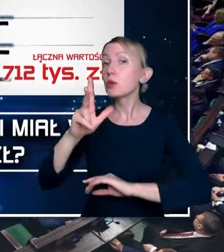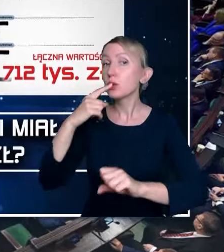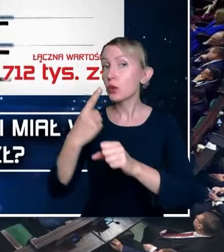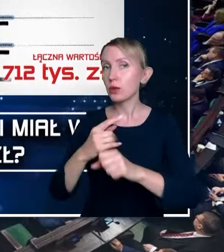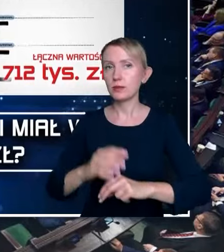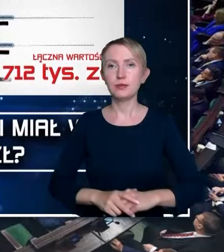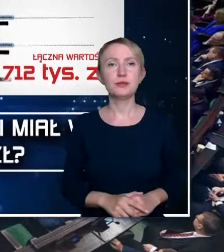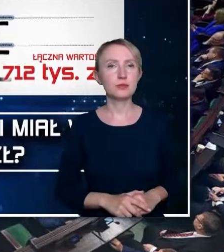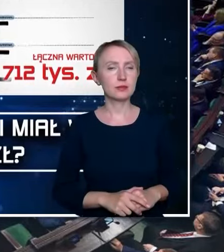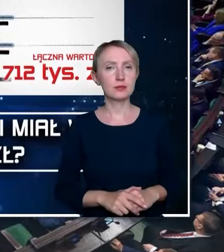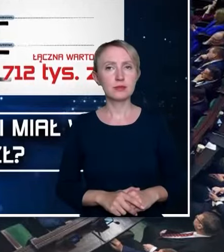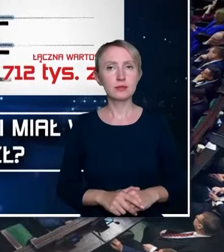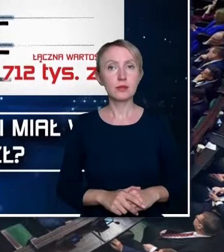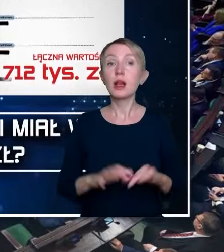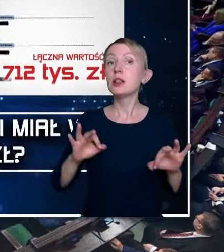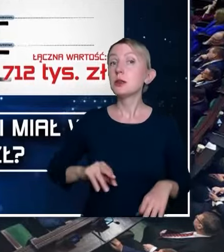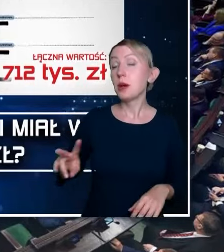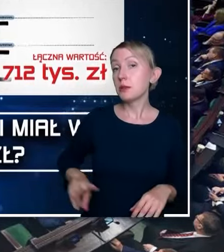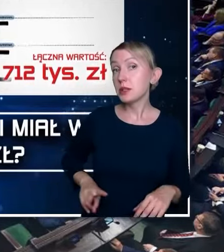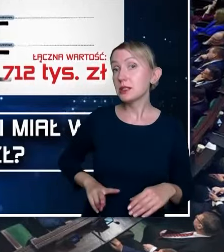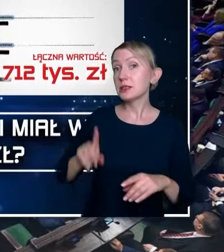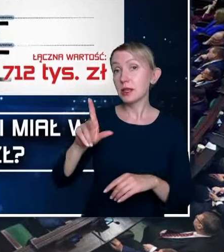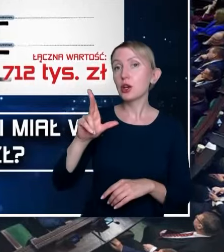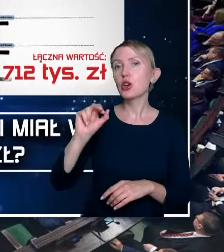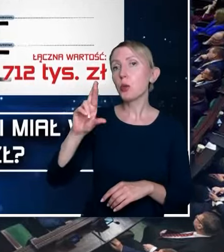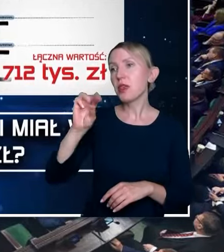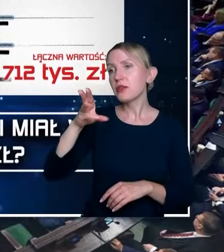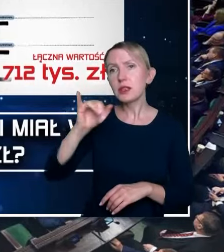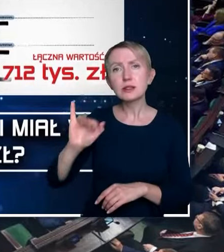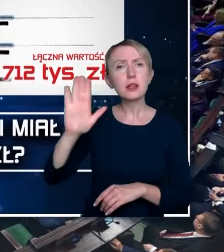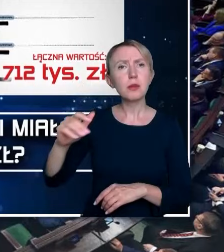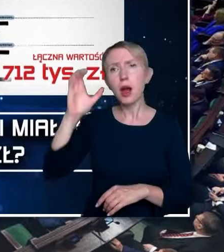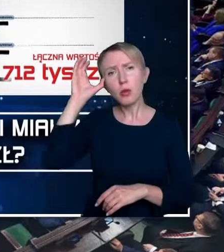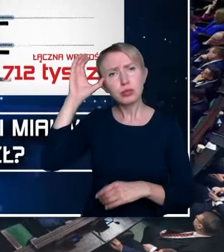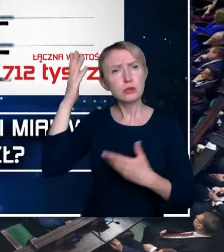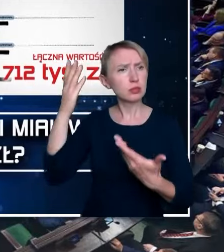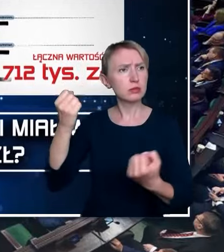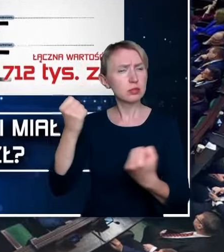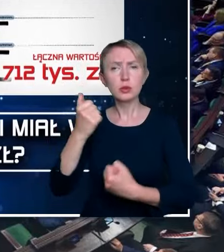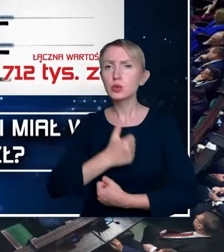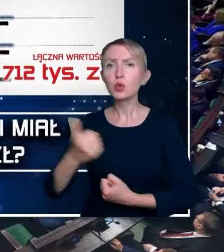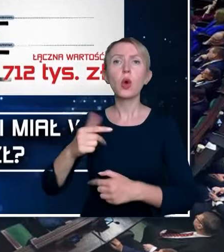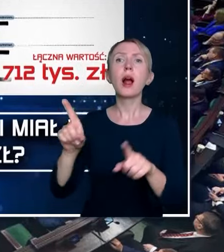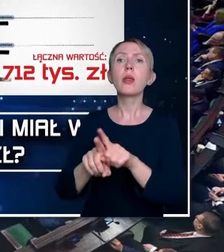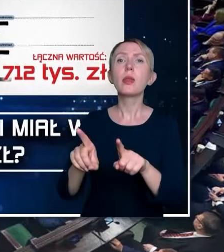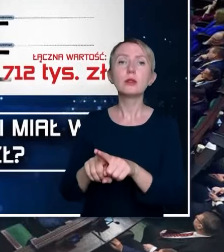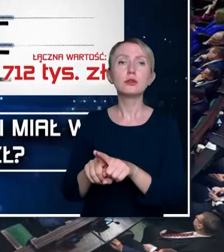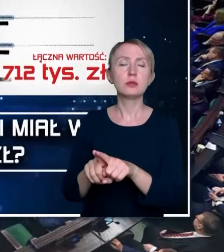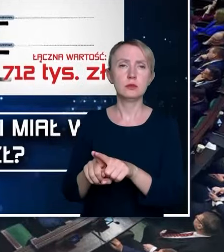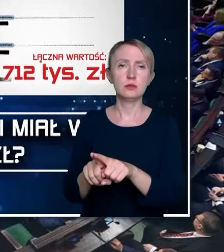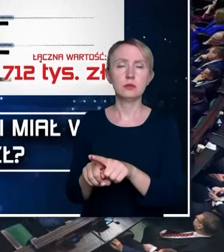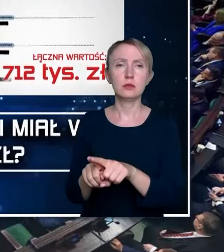czy pan minister Kropiwnicki, który ma tak olbrzymie kompetencje w tym zakresie, a zarazem jest